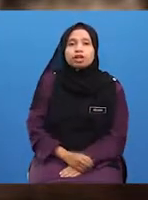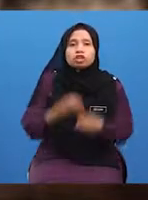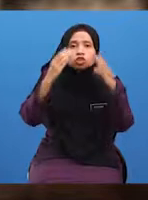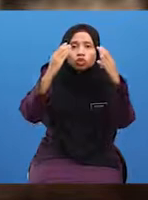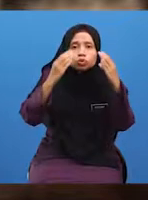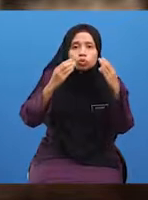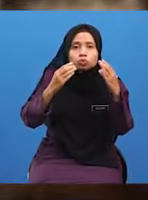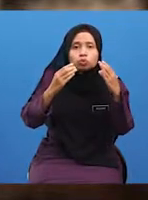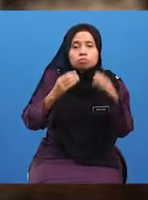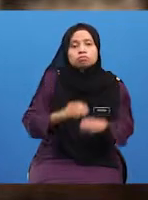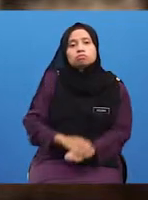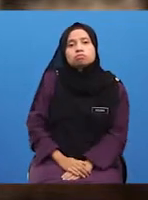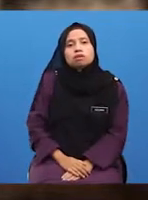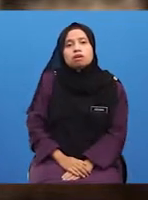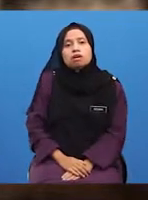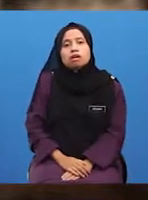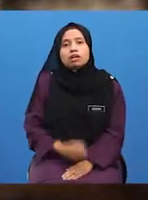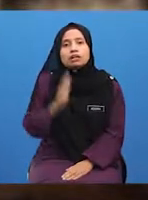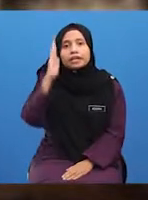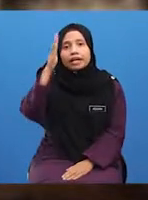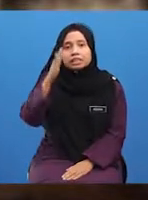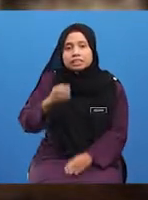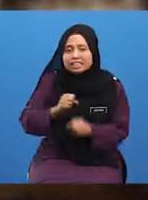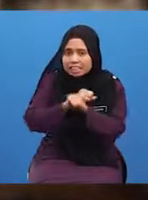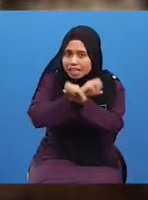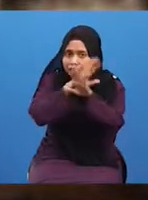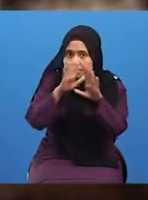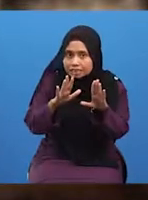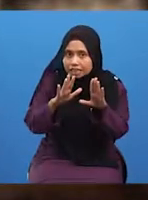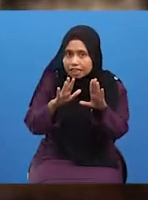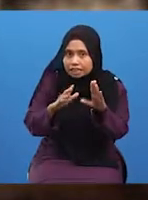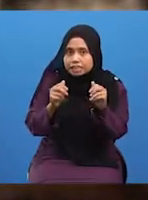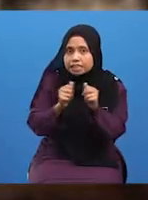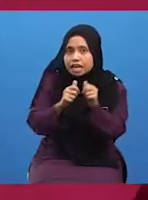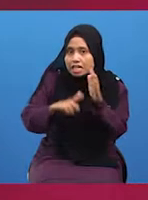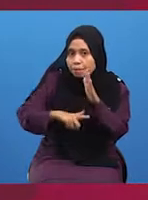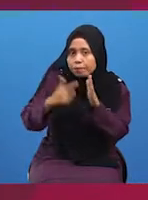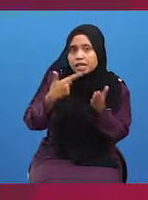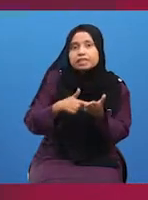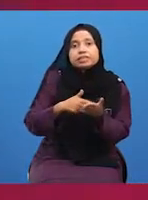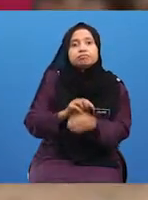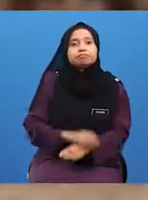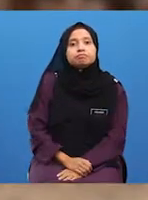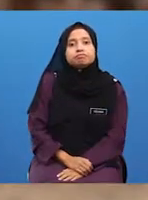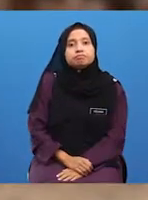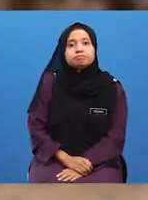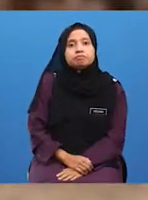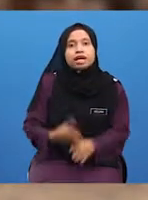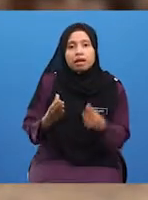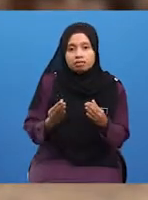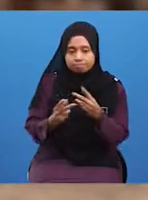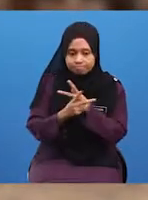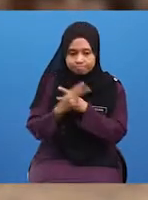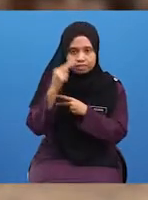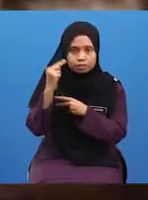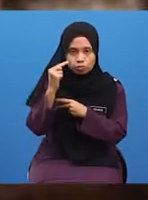Cikgu Suaina binti Mansur akan menjelaskan dengan lebih lanjut. terima kasih, Puan